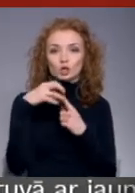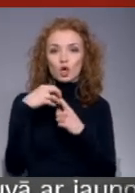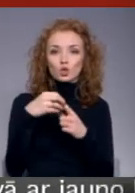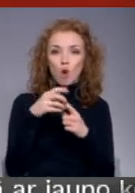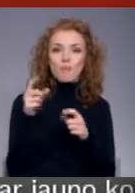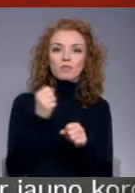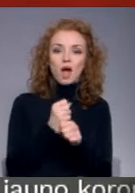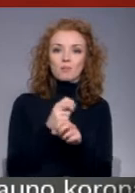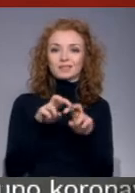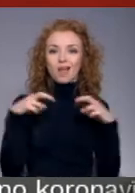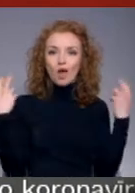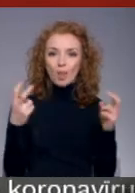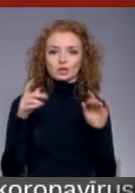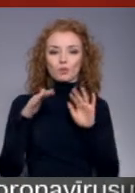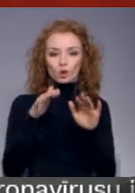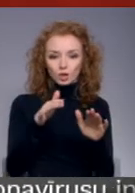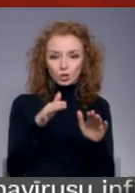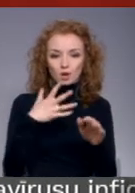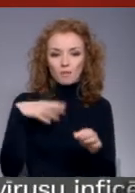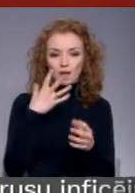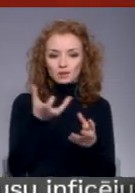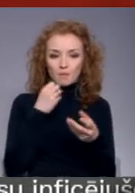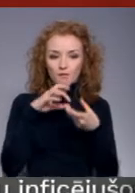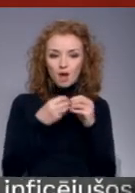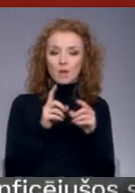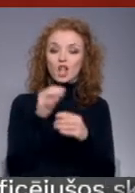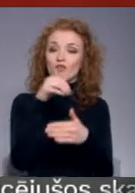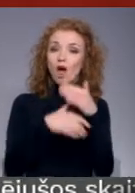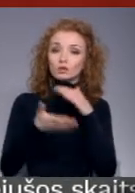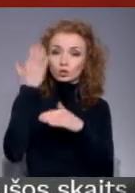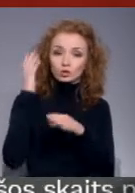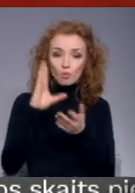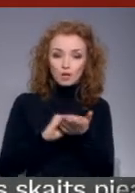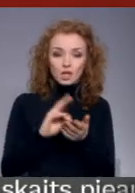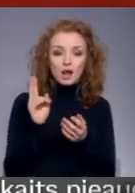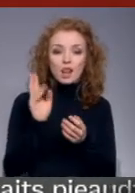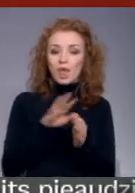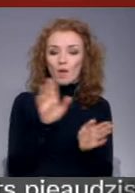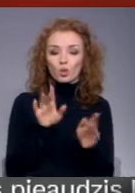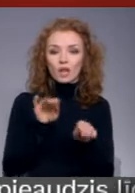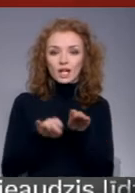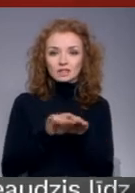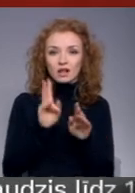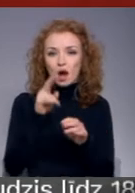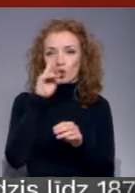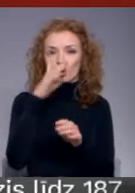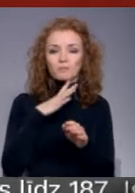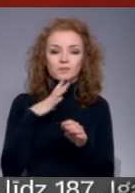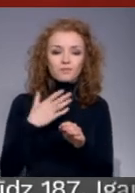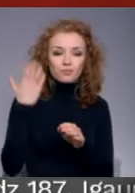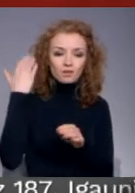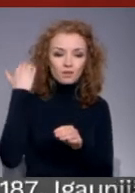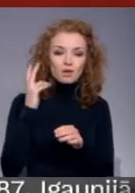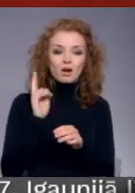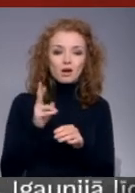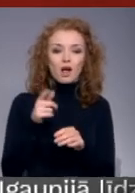procedūra. Mēs arī ņemam vairāk domas sēd par skopiju ieridzu, lai neatkārtotot pirms vairākiem gadiem pieļautās kļūdas, kad attālināto